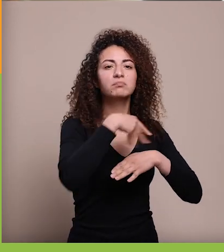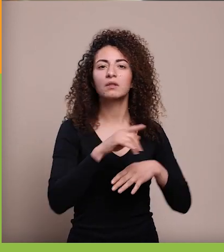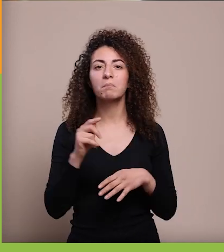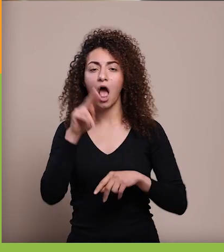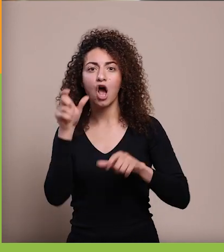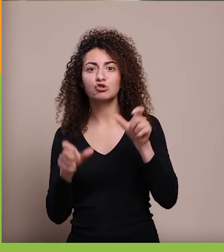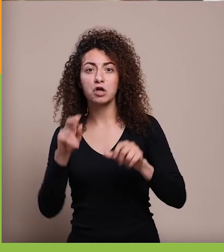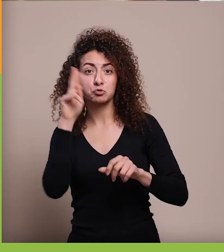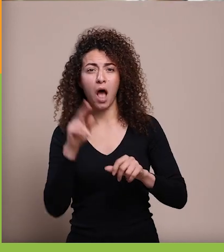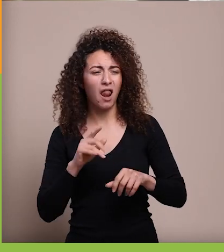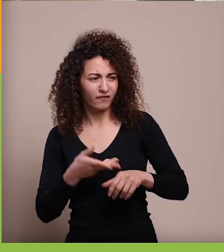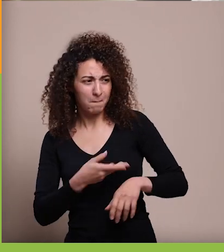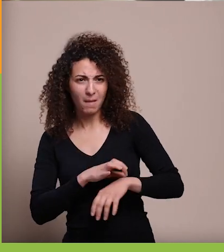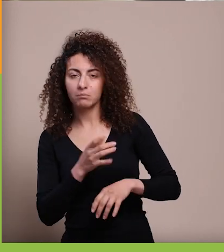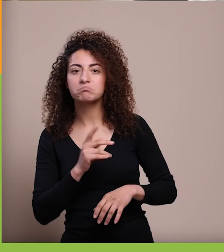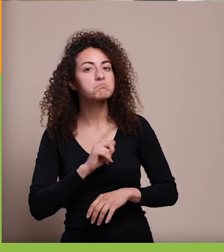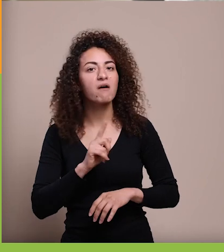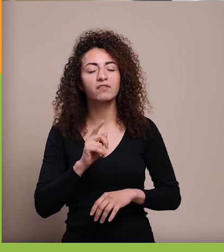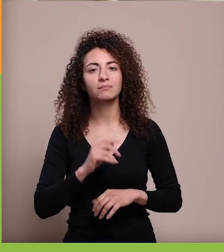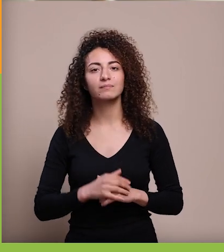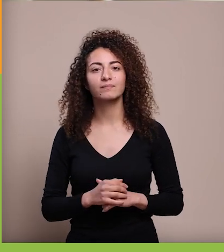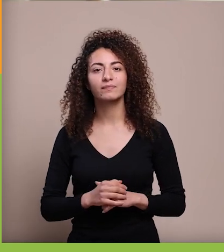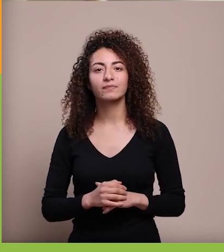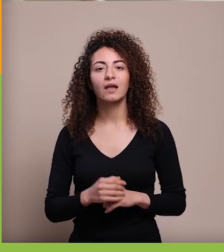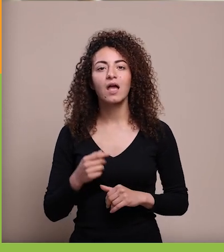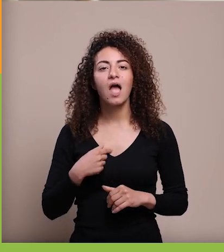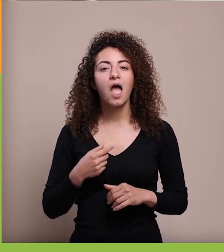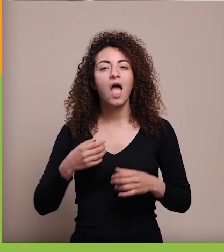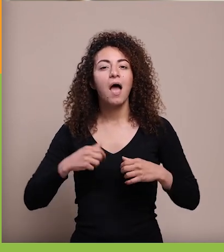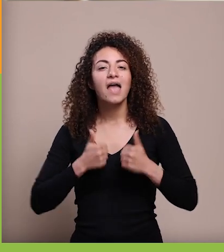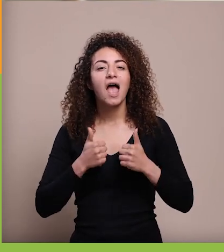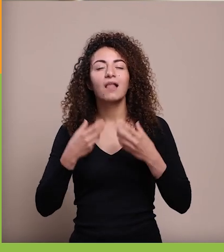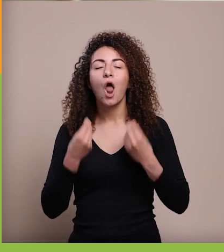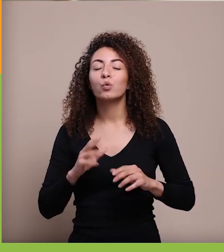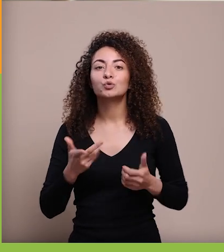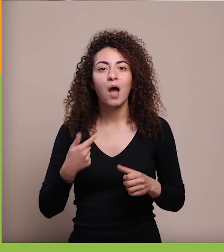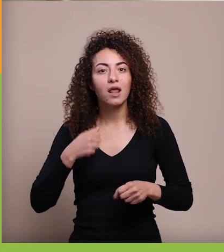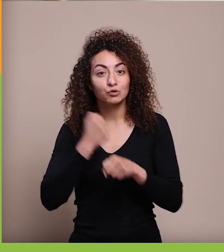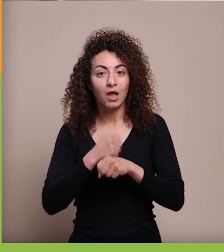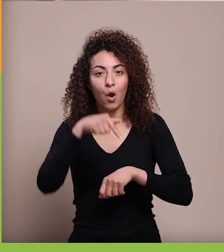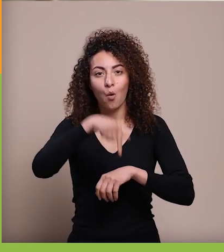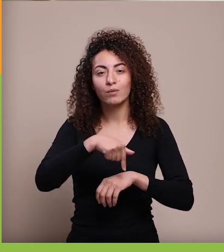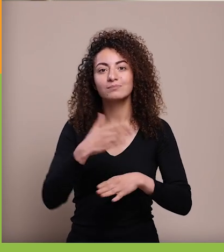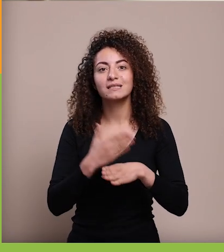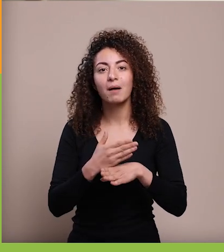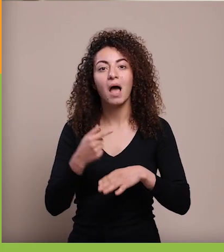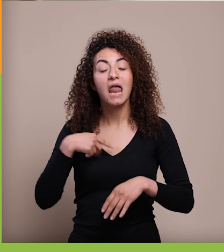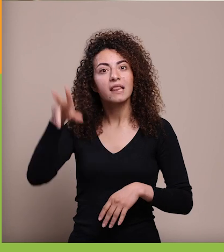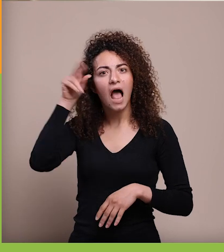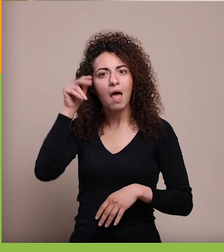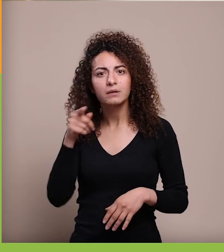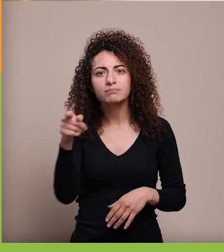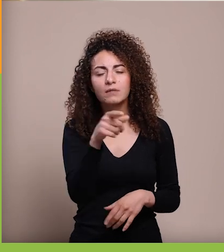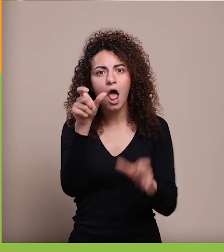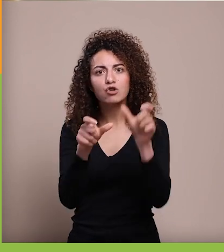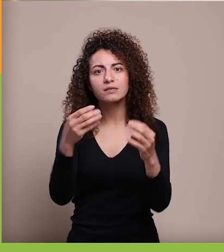أبدا أبدا أبدا أبدا يعني أنا فردتوا على المجتمع بفتكر أحلى شي صار بحياتي هو أنا أنه عم بشتغل هون يعني لأنه